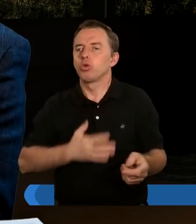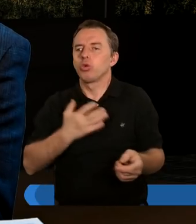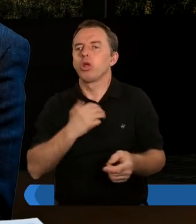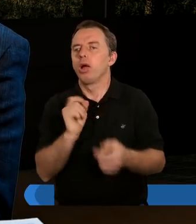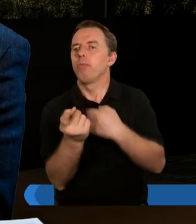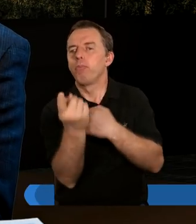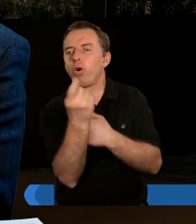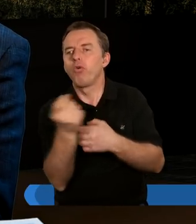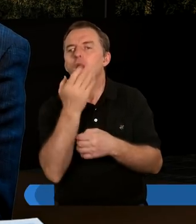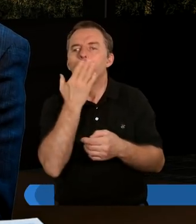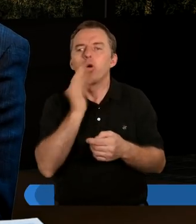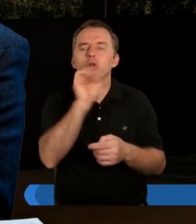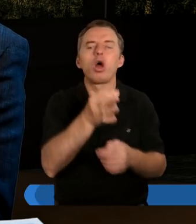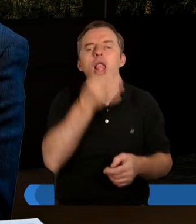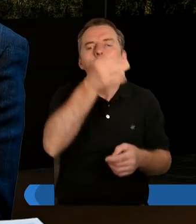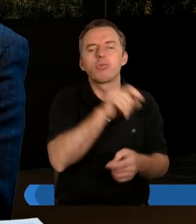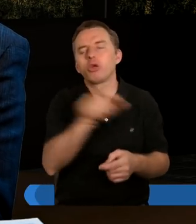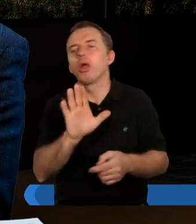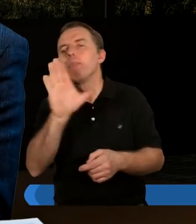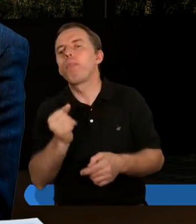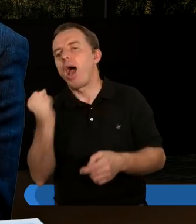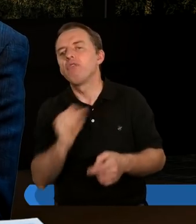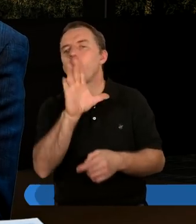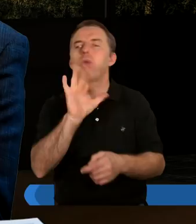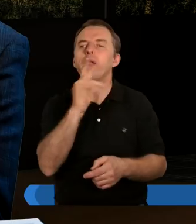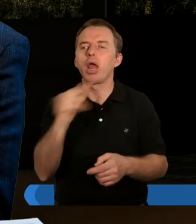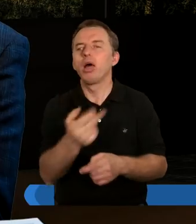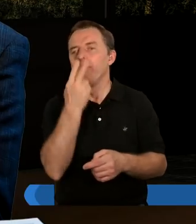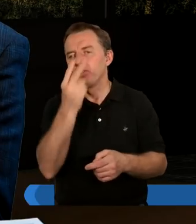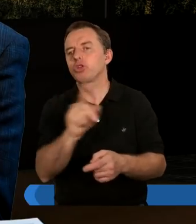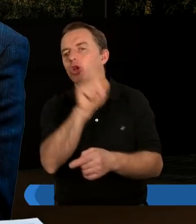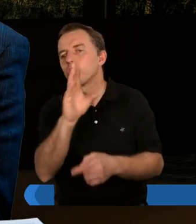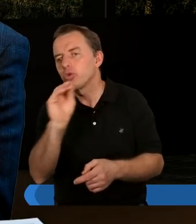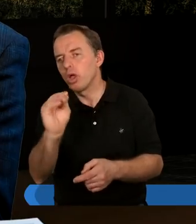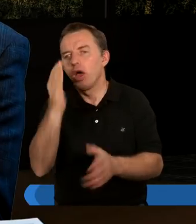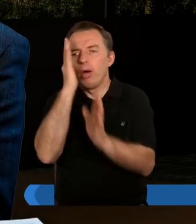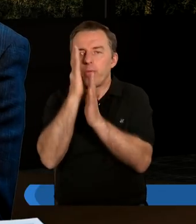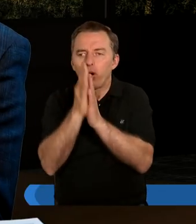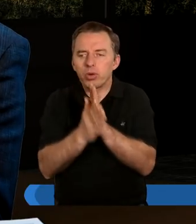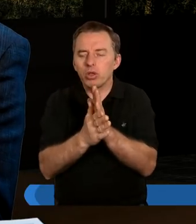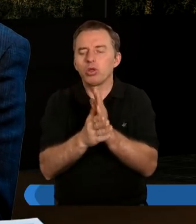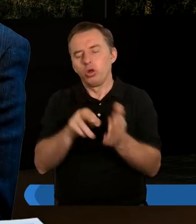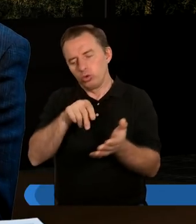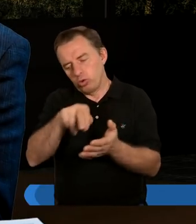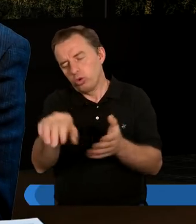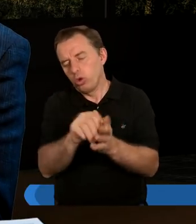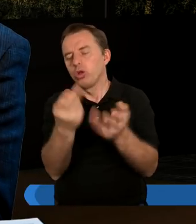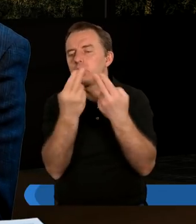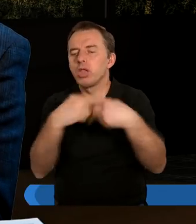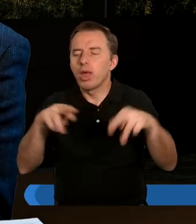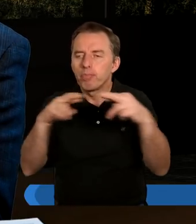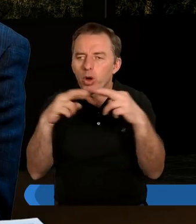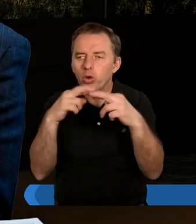czuję się powołany do tego, żeby teraz mówić kto był lepszy, czy Paweł, czy Barnaba. Tylko widzę, że po prostu doszło do nieporozumienia,